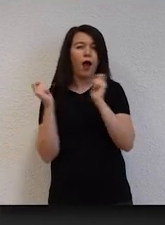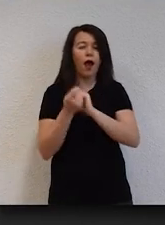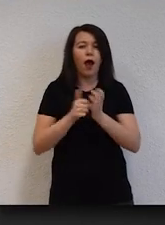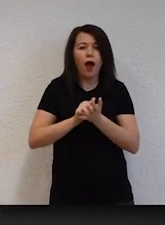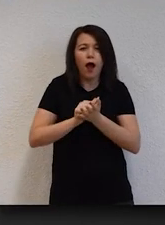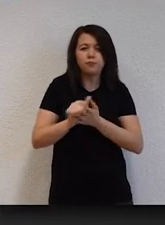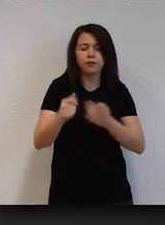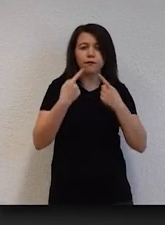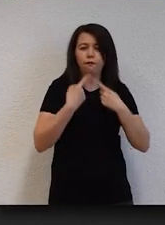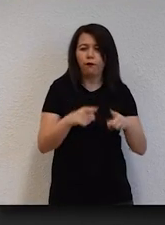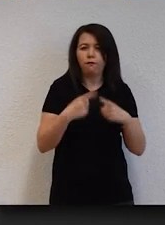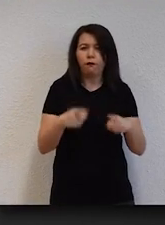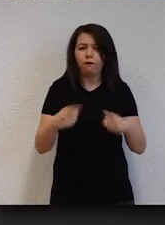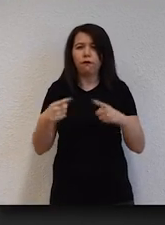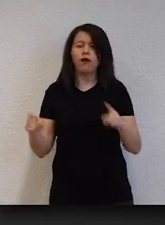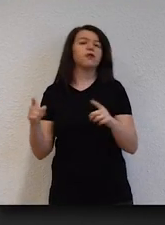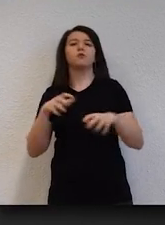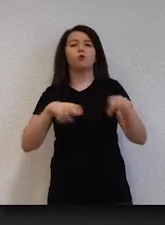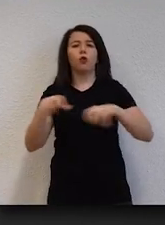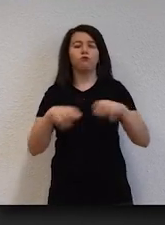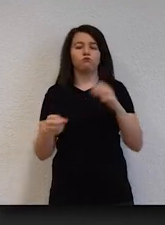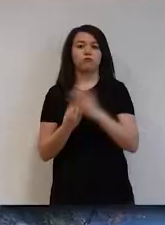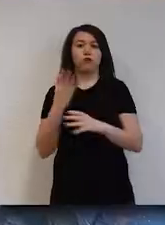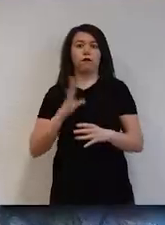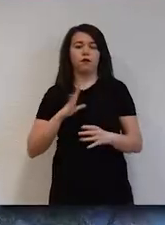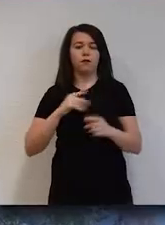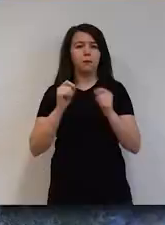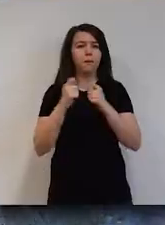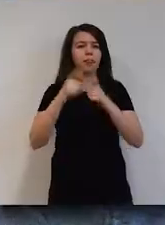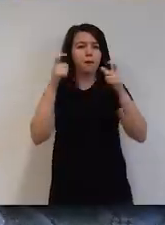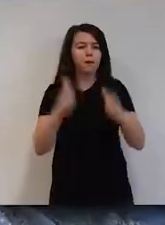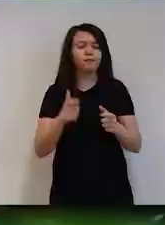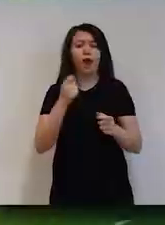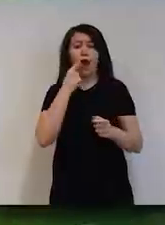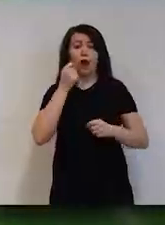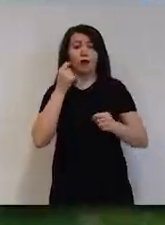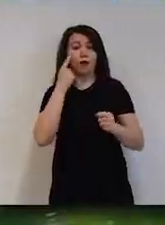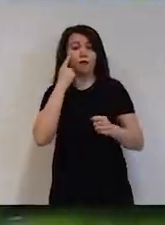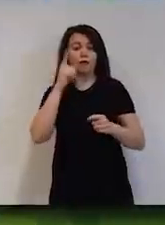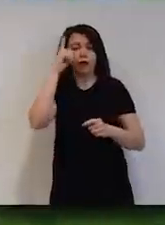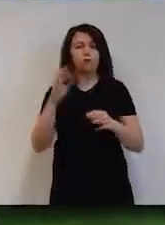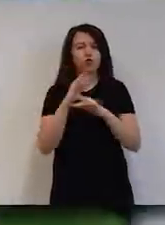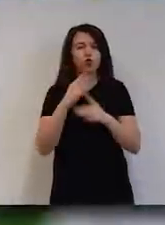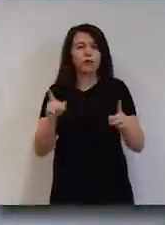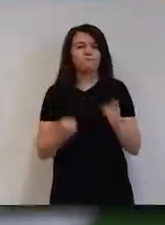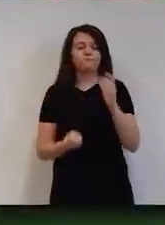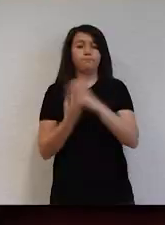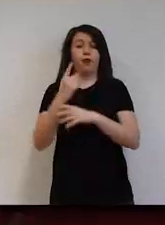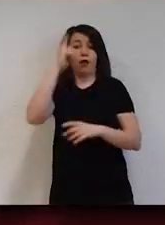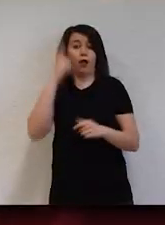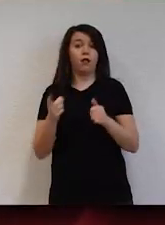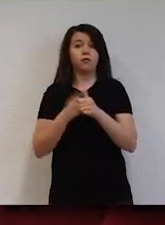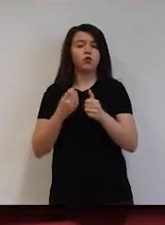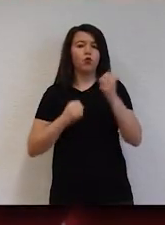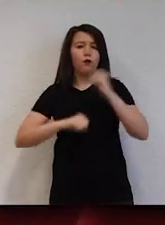bilimlerinden spora uzanan geniş bir yelpazeyi sunmaktadır. Beytepe yerleşkemiz, Ankara Devlet Konservatuarı ve